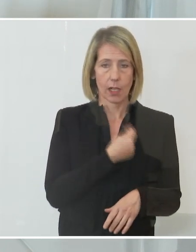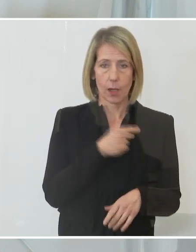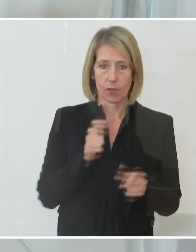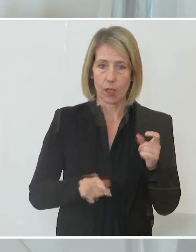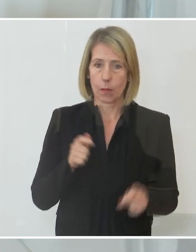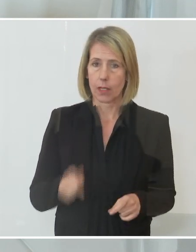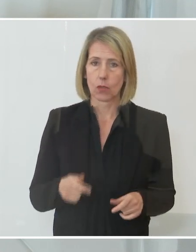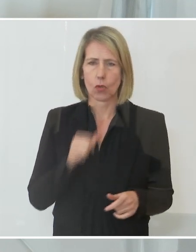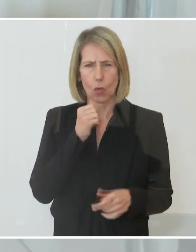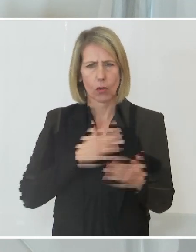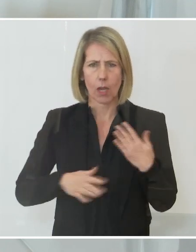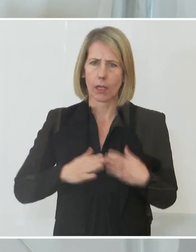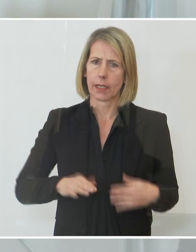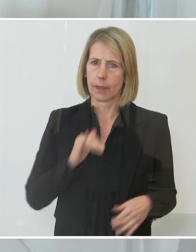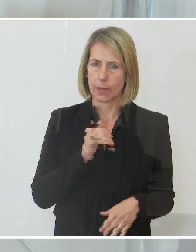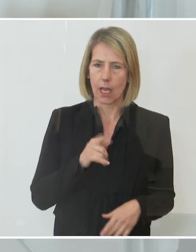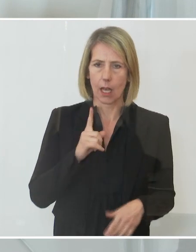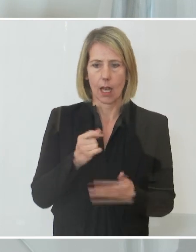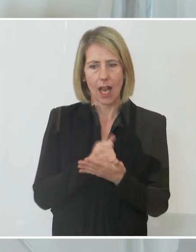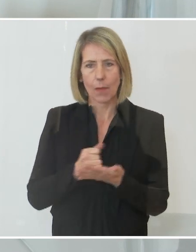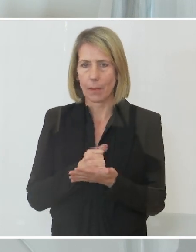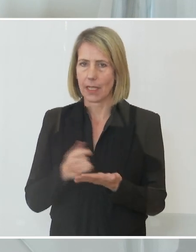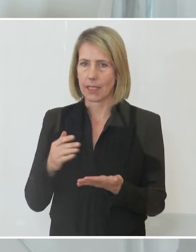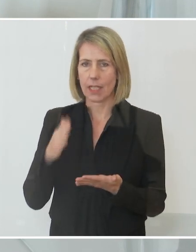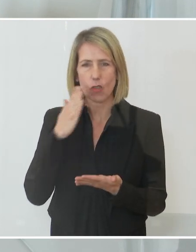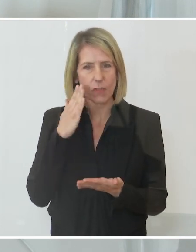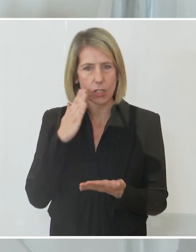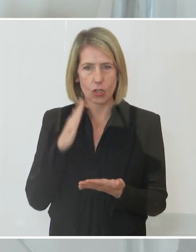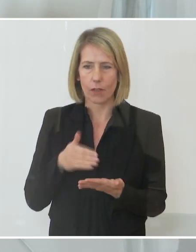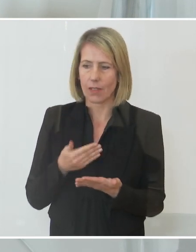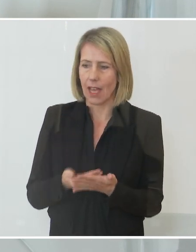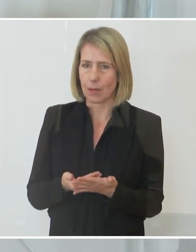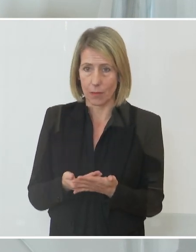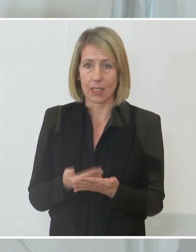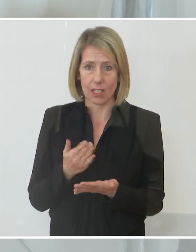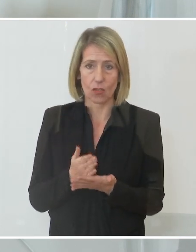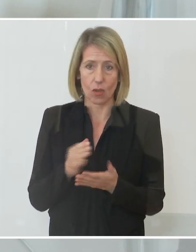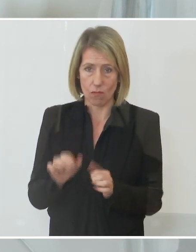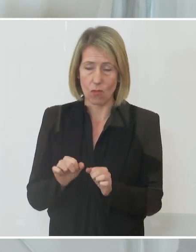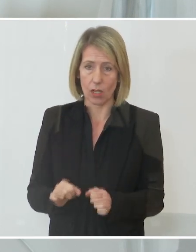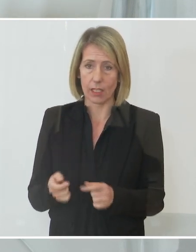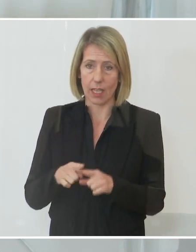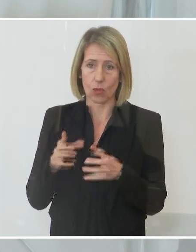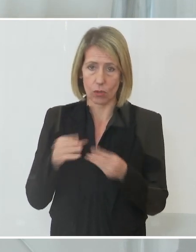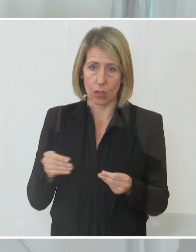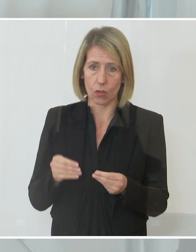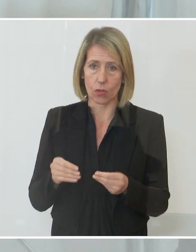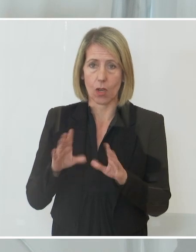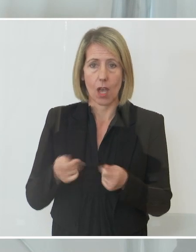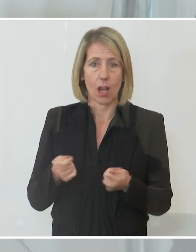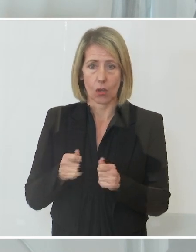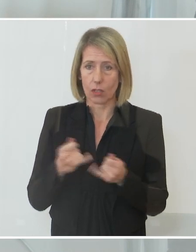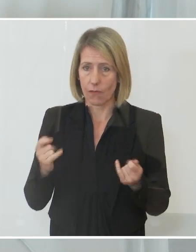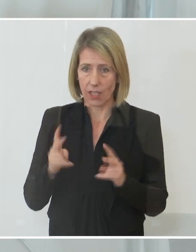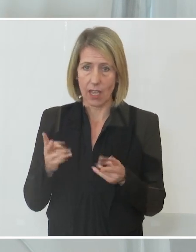gleichzeitig bietet uns die Wissenschaft und die Medizin den Weg raus aus diesem Lockdown für Ungeimpfte. Und beim Spielregelbruch, ich glaube, das ist ganz